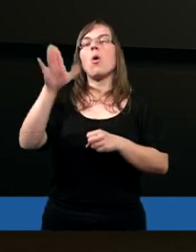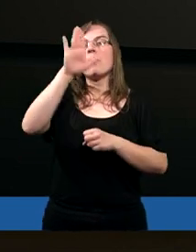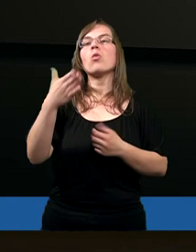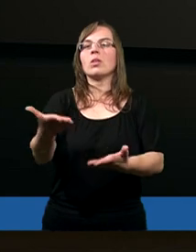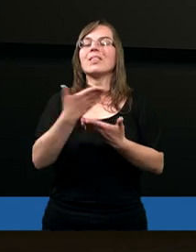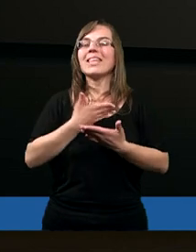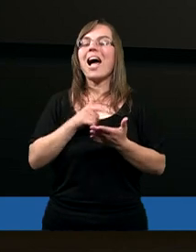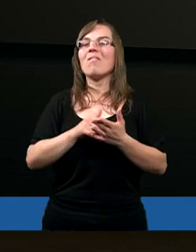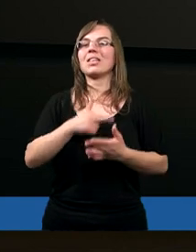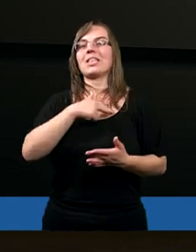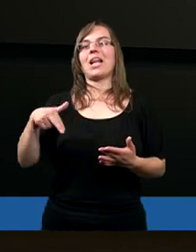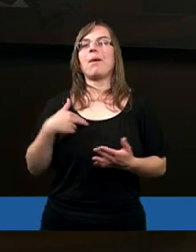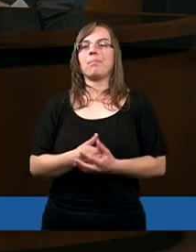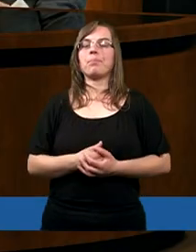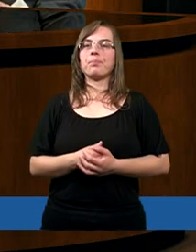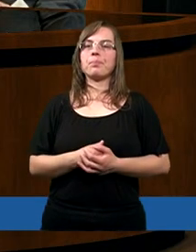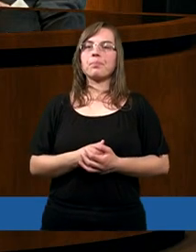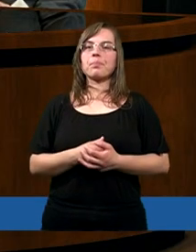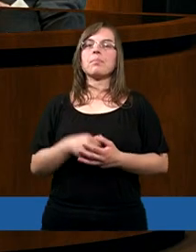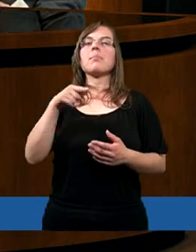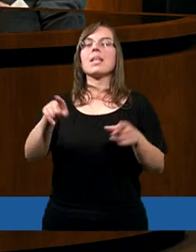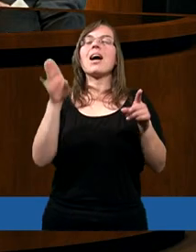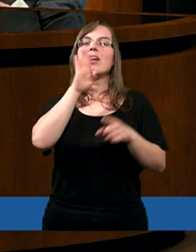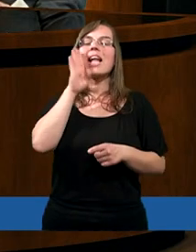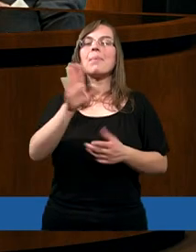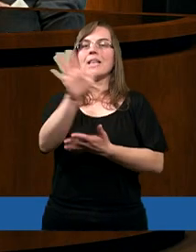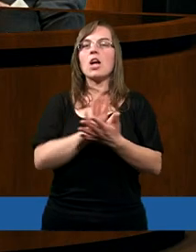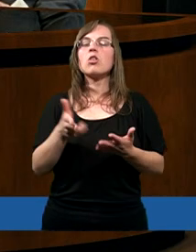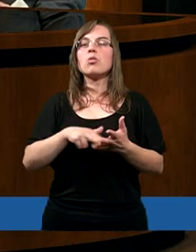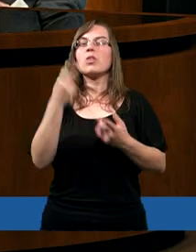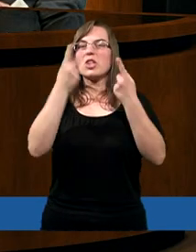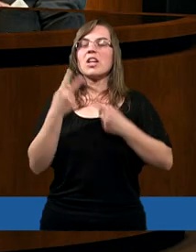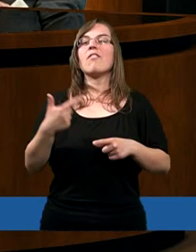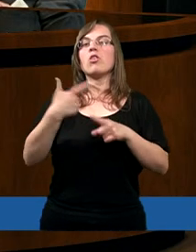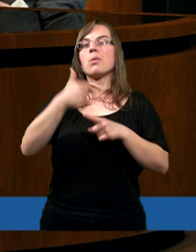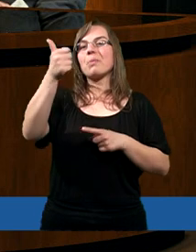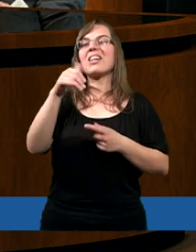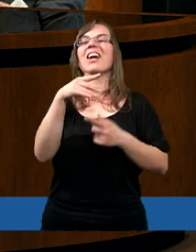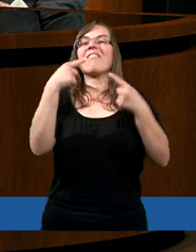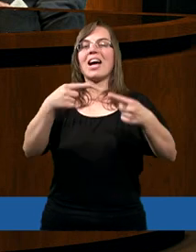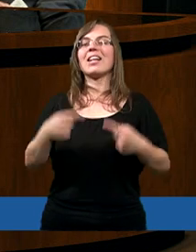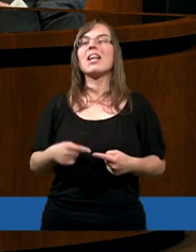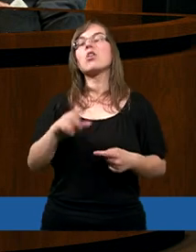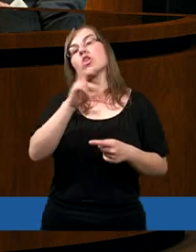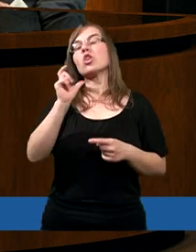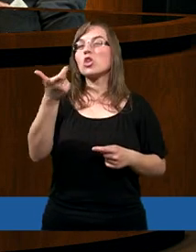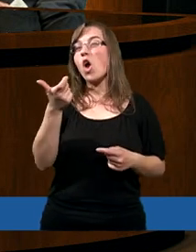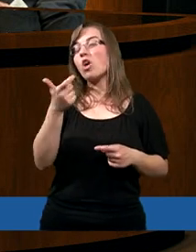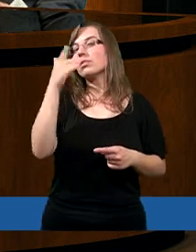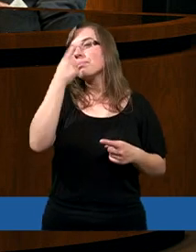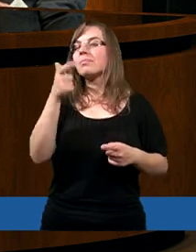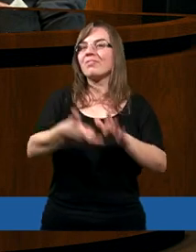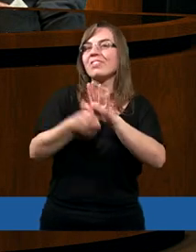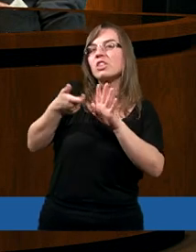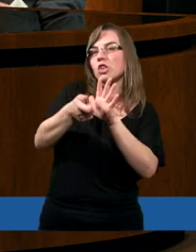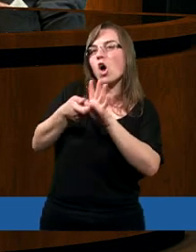którą Pan Bóg zawarł tutaj w Piśni Świętej. Czy z tego samego tekstu, który myśmy czytali, czyli z 21 wersetu, czy coś możemy